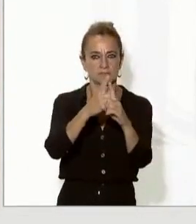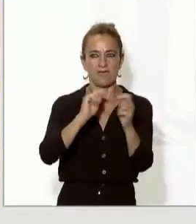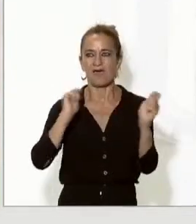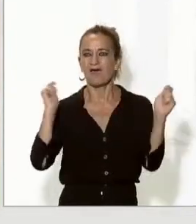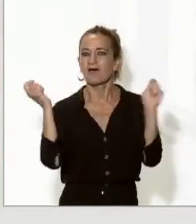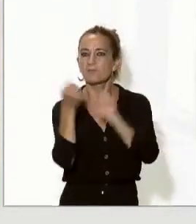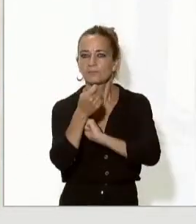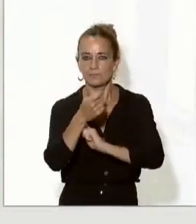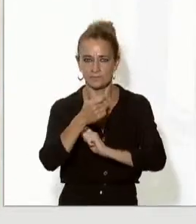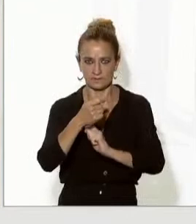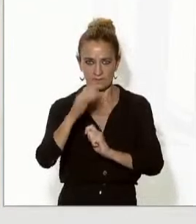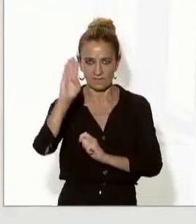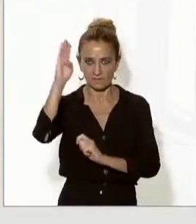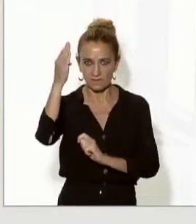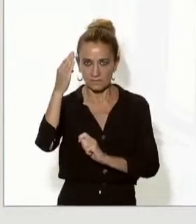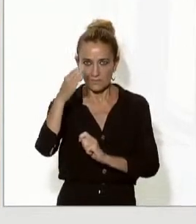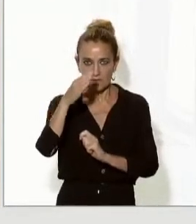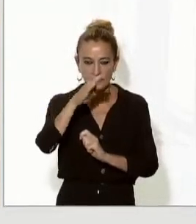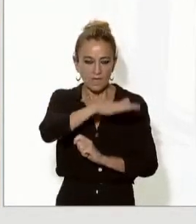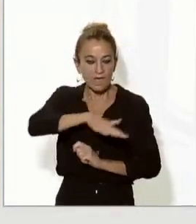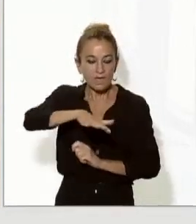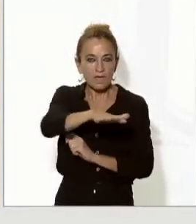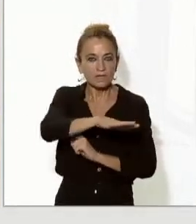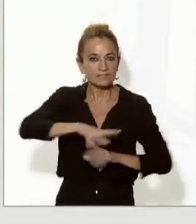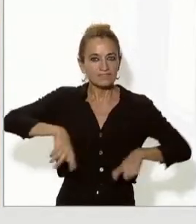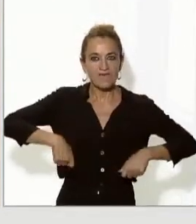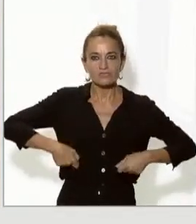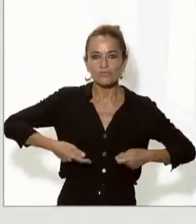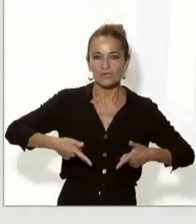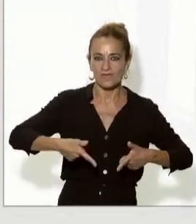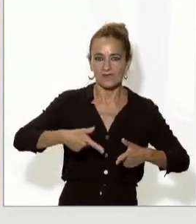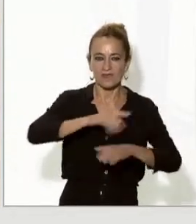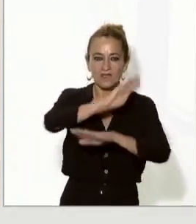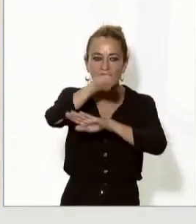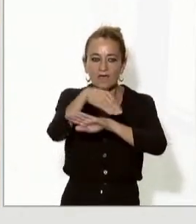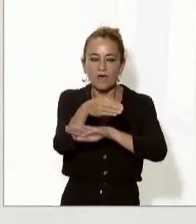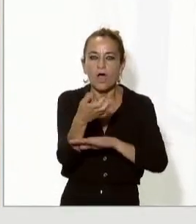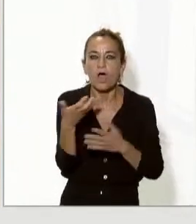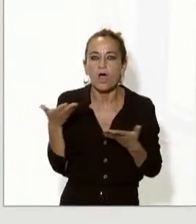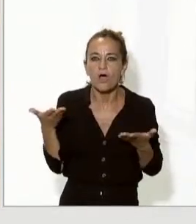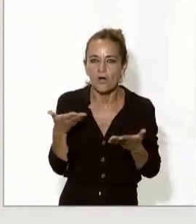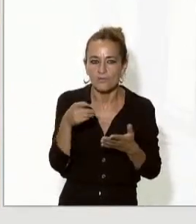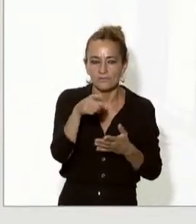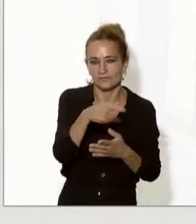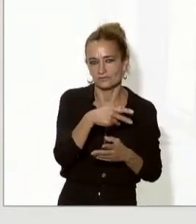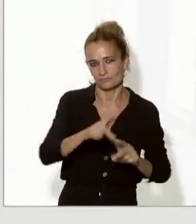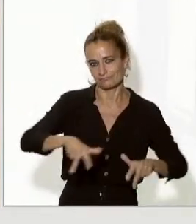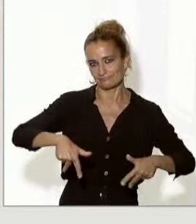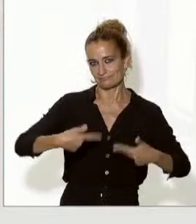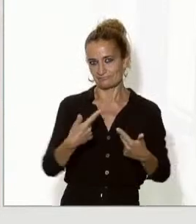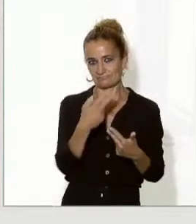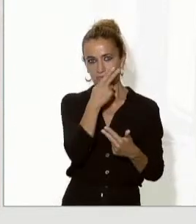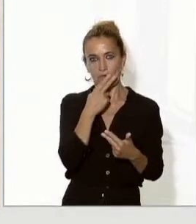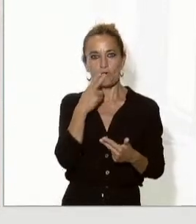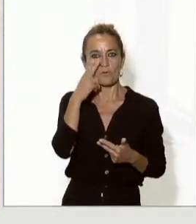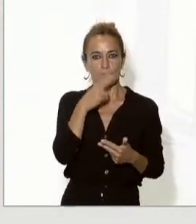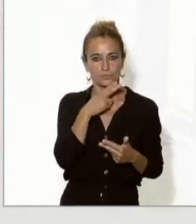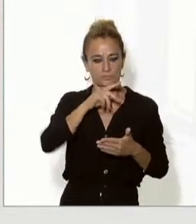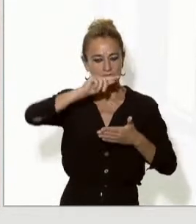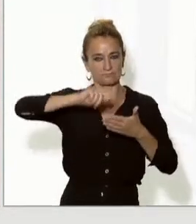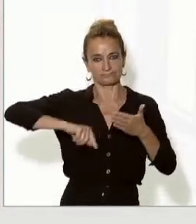preservem els espais naturals ens ha permès aquest compromís, signar acords, per exemple,